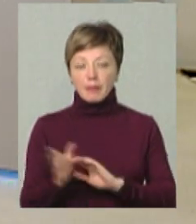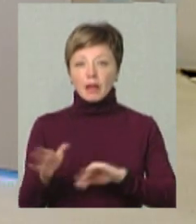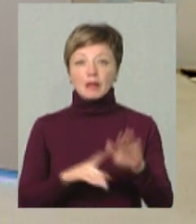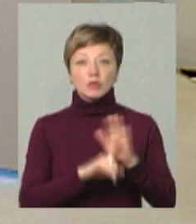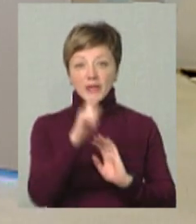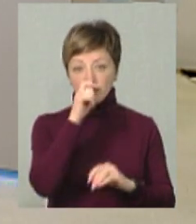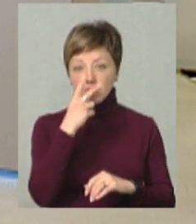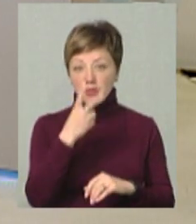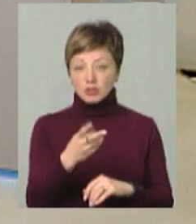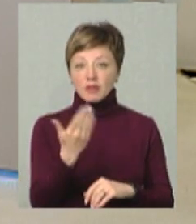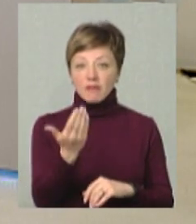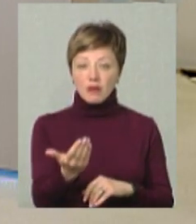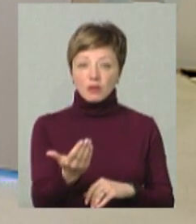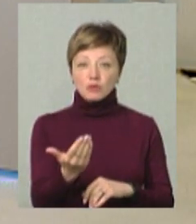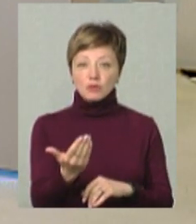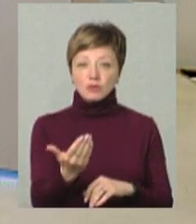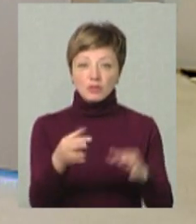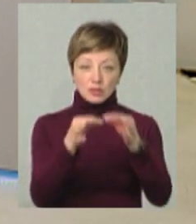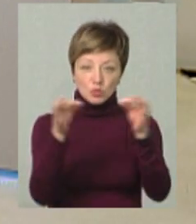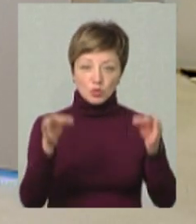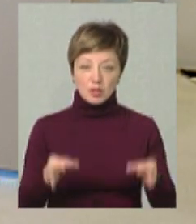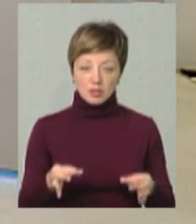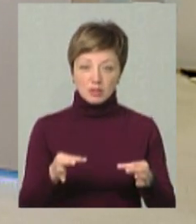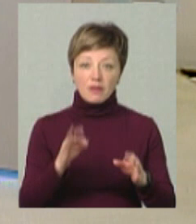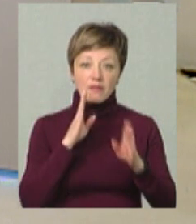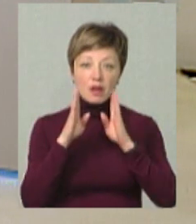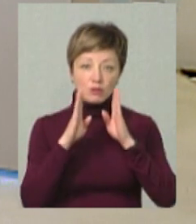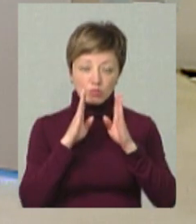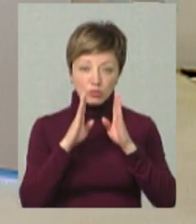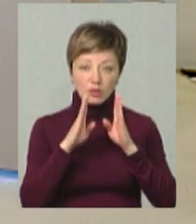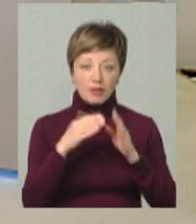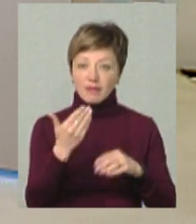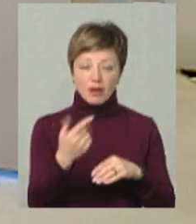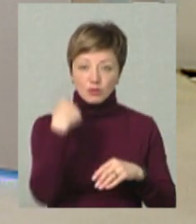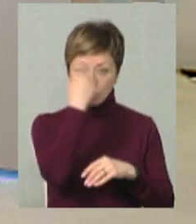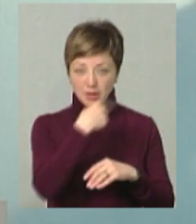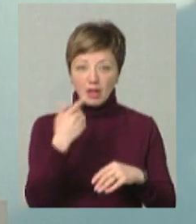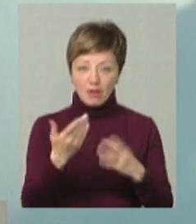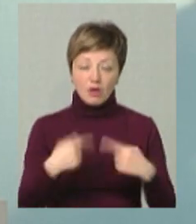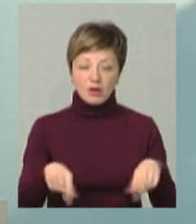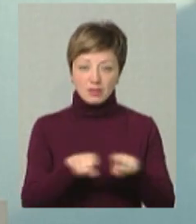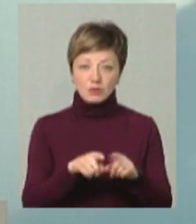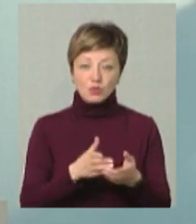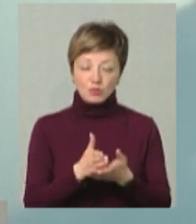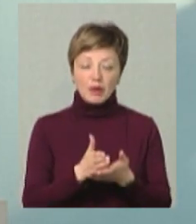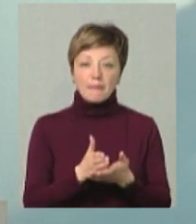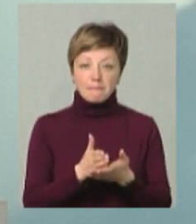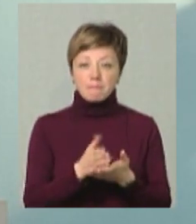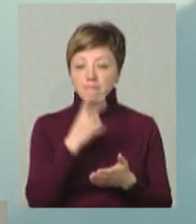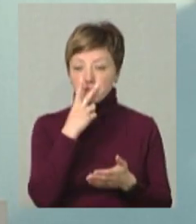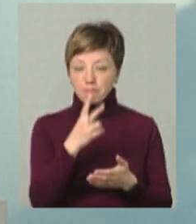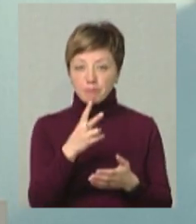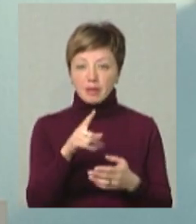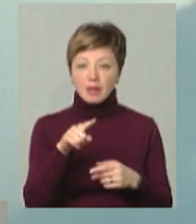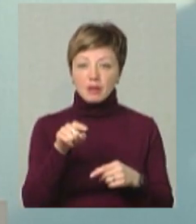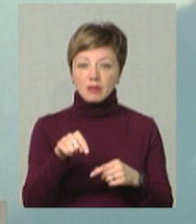квітня бачила на вашому, на вашій сторінці у Фейсбук, ну, не ваші особисті, а служби мають на увазі, там через